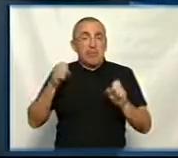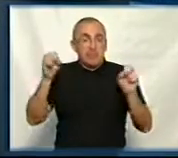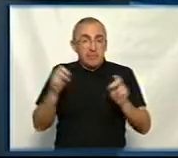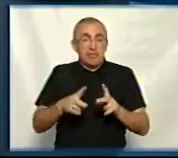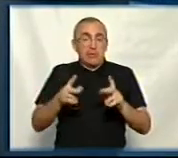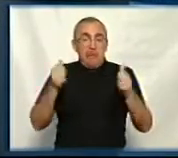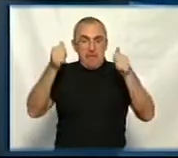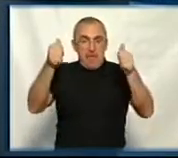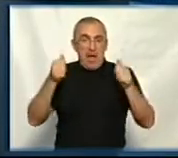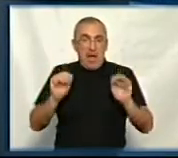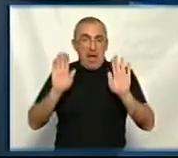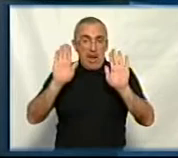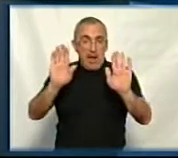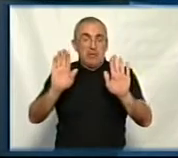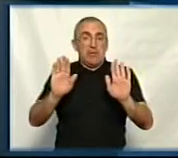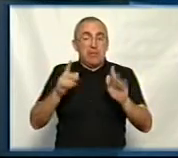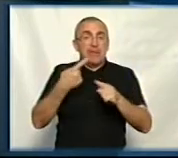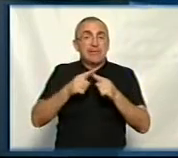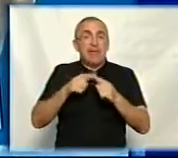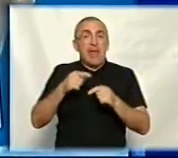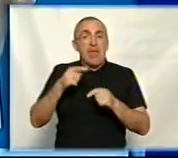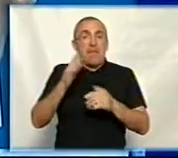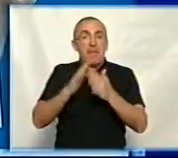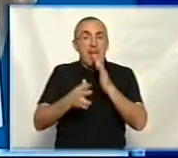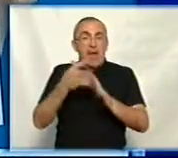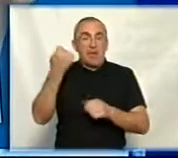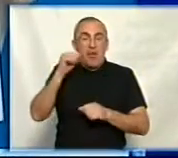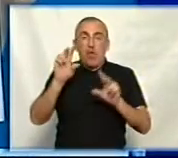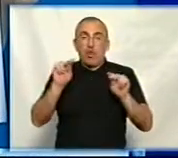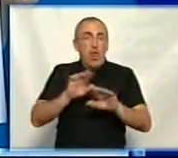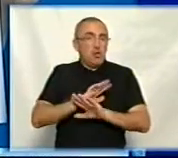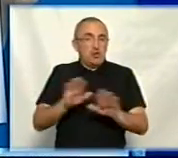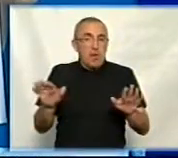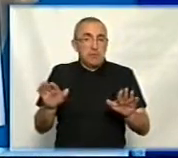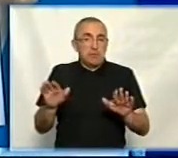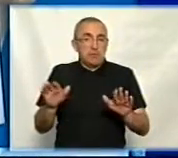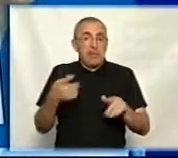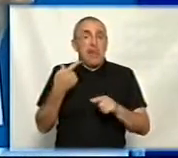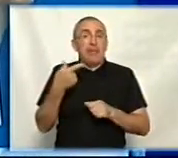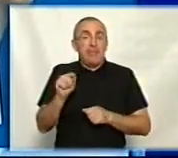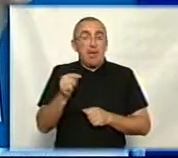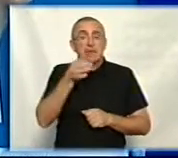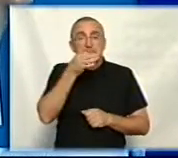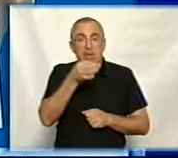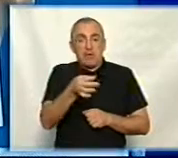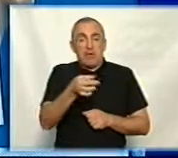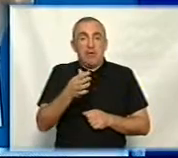такий великий плакат взяла. Це парк перемоги наш нещасний, де сказали